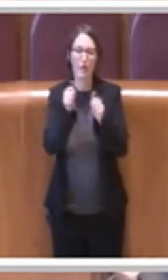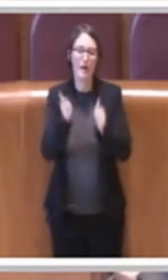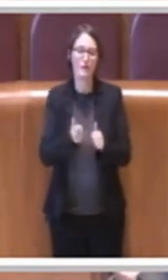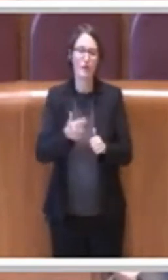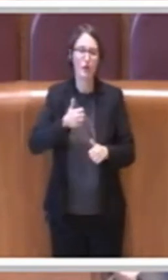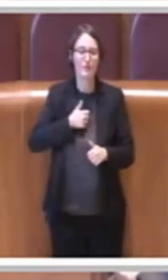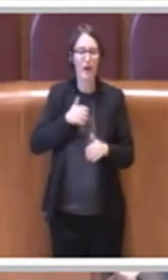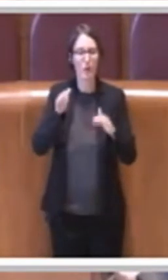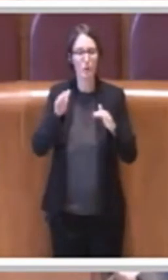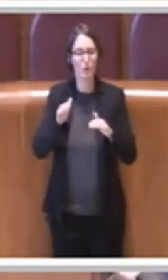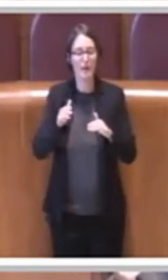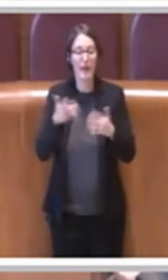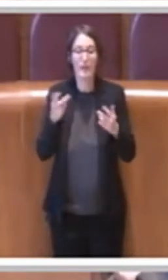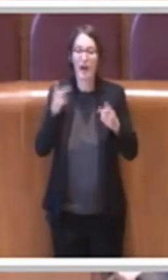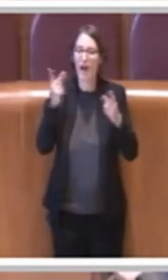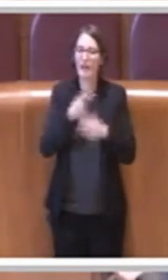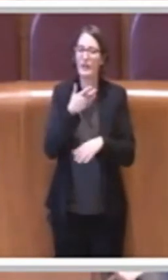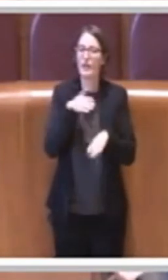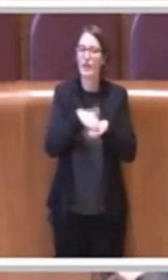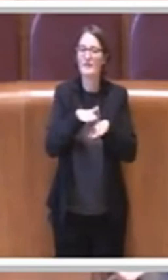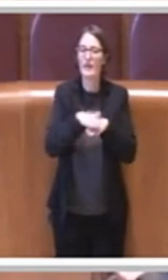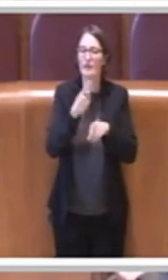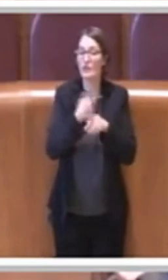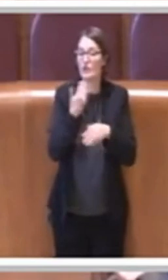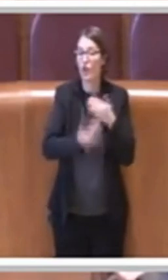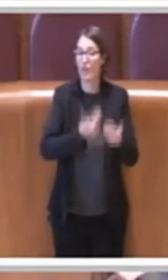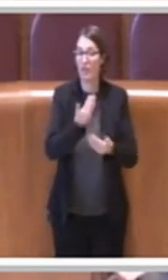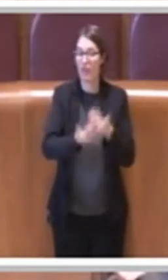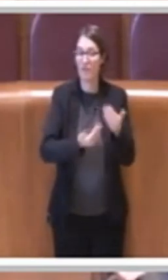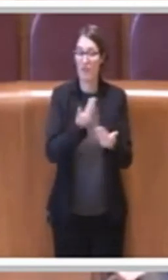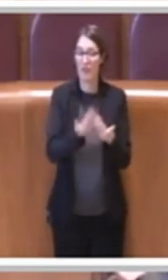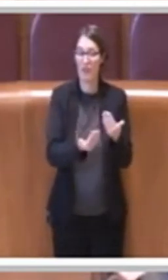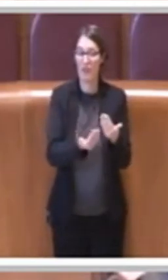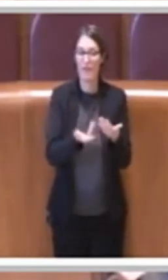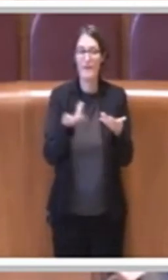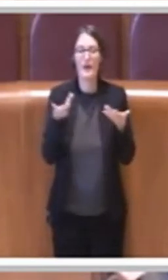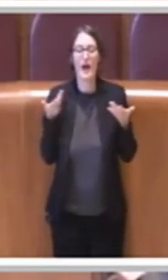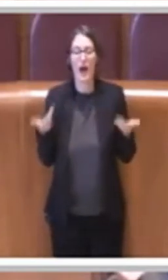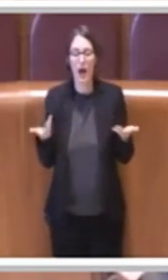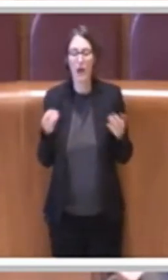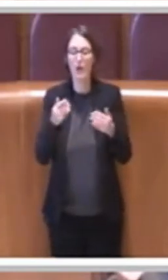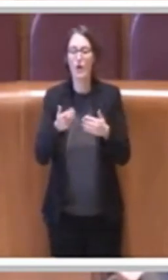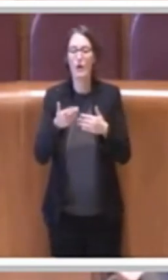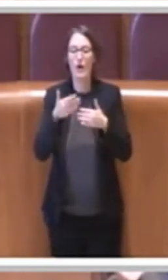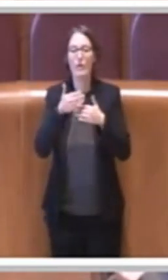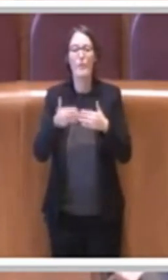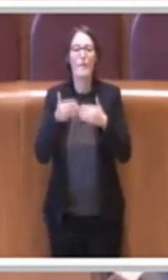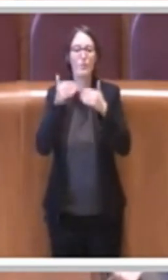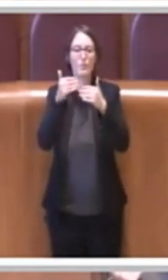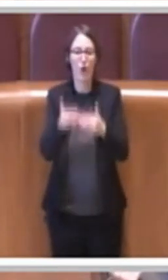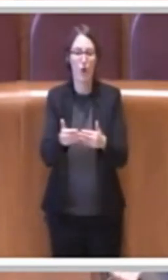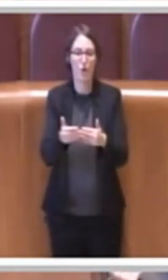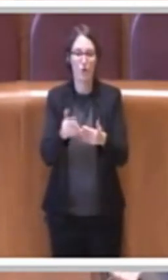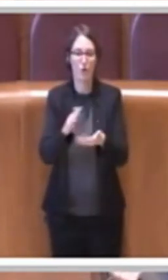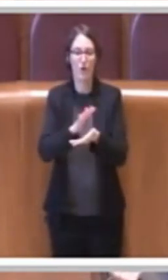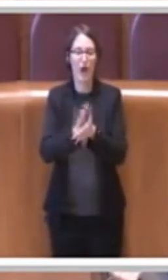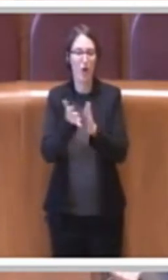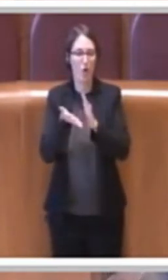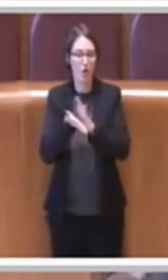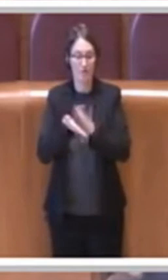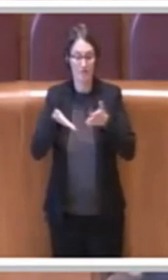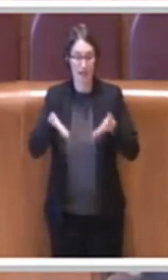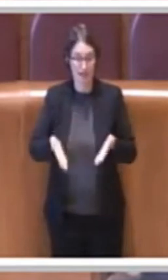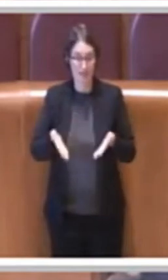assicurare il servizio, per cui si è andata in proroga sui contratti esistenti.